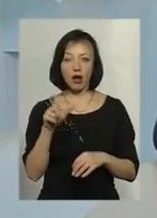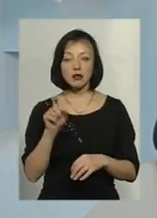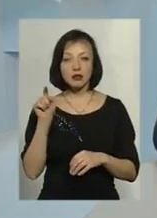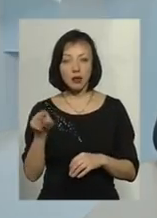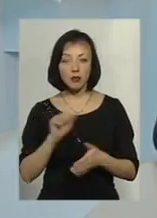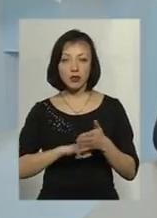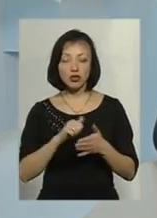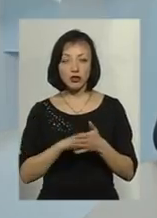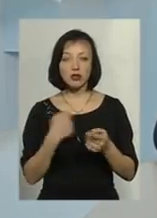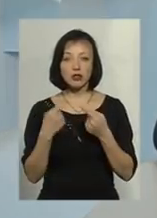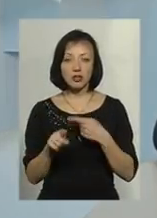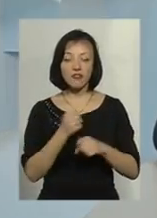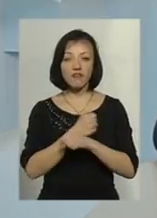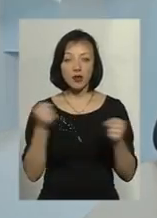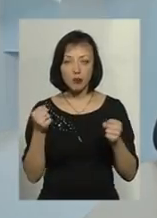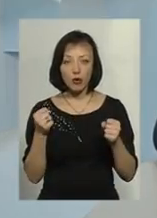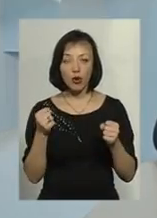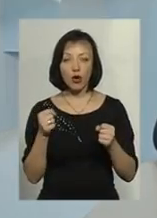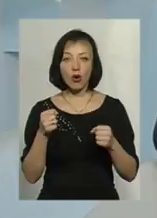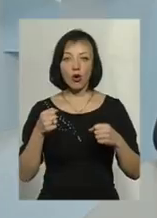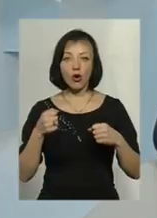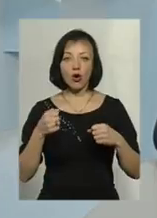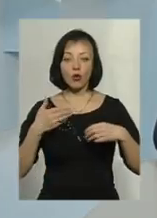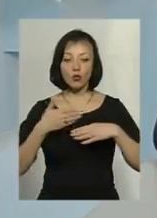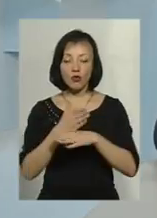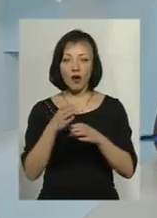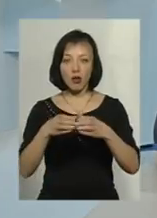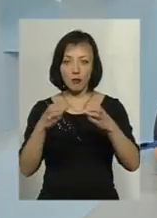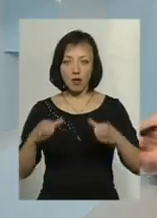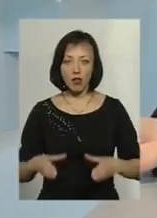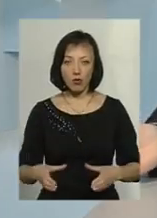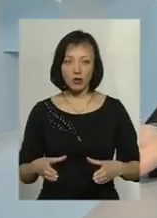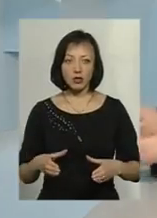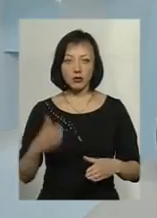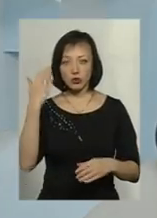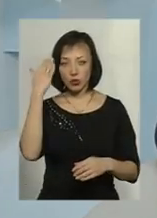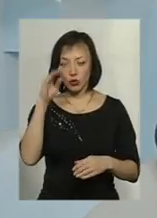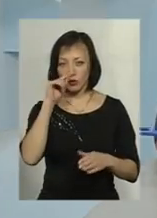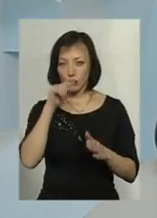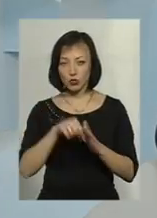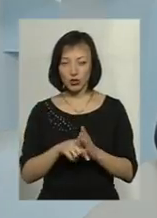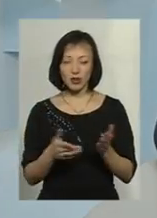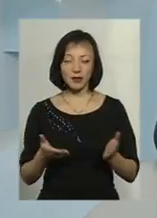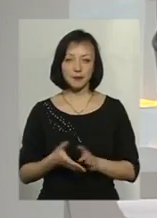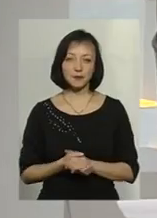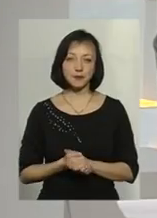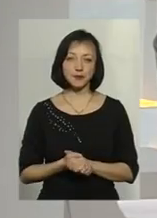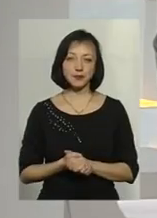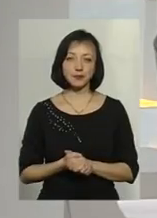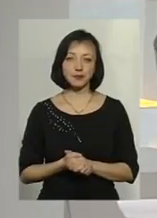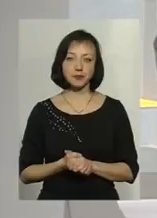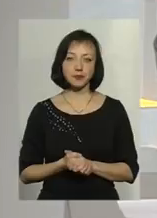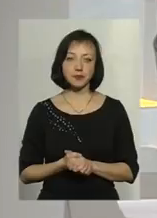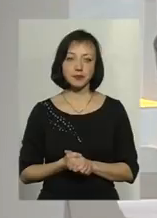причиною вибуху сталося руйнування балону, якийсь сторонній